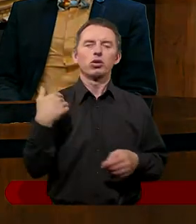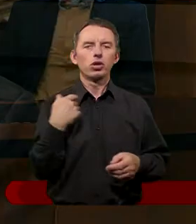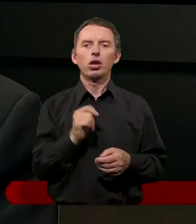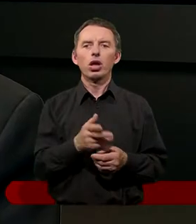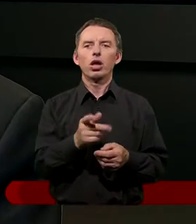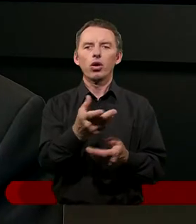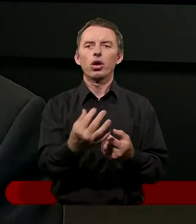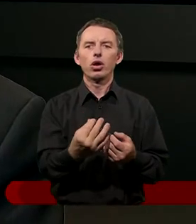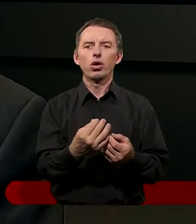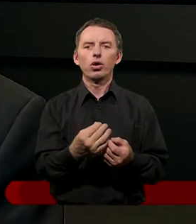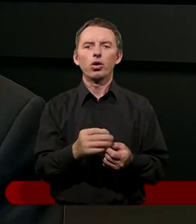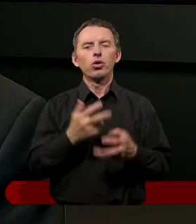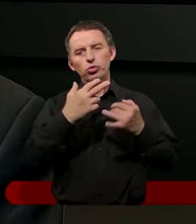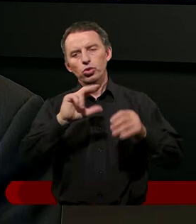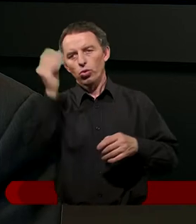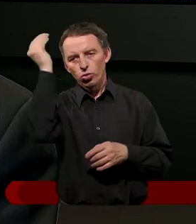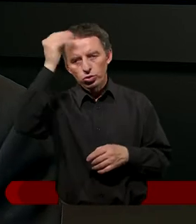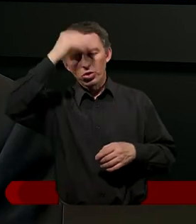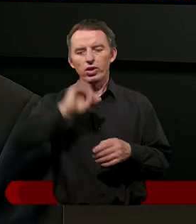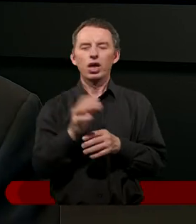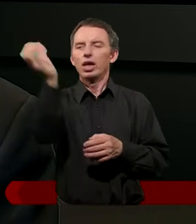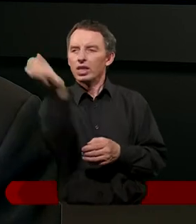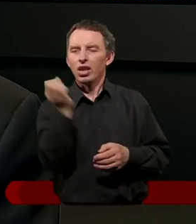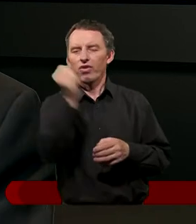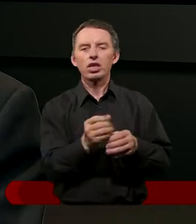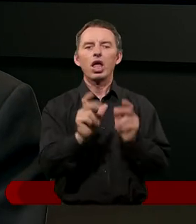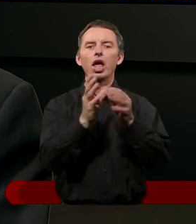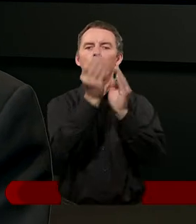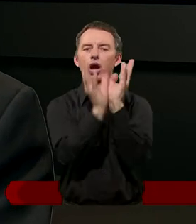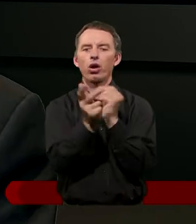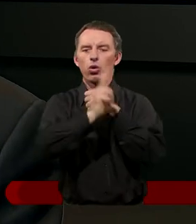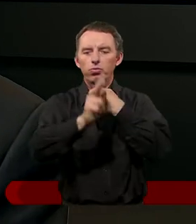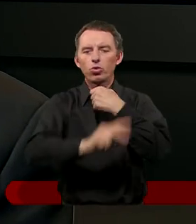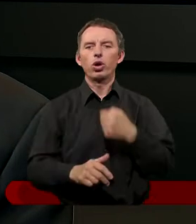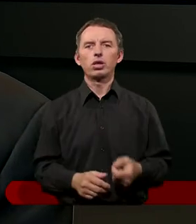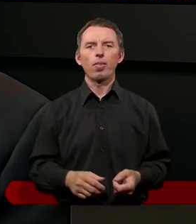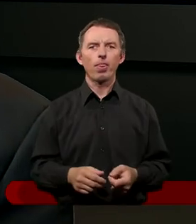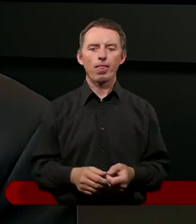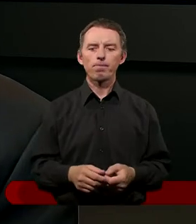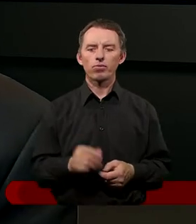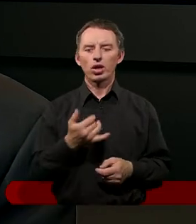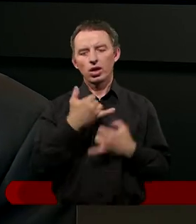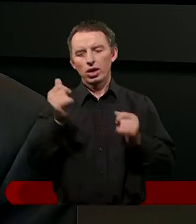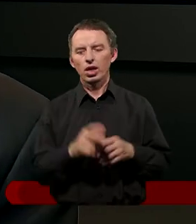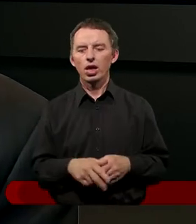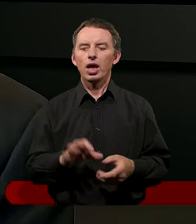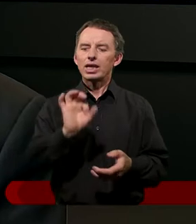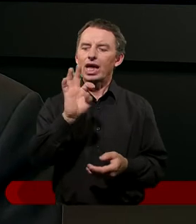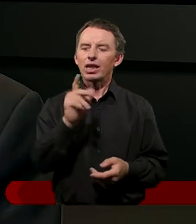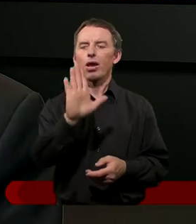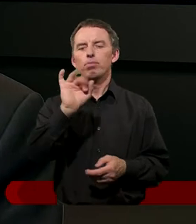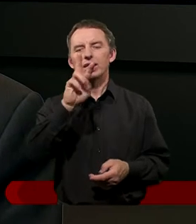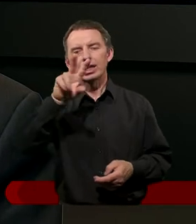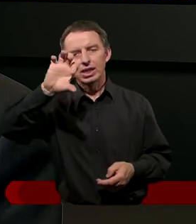wodną, czy uczniowie zrywający kłosy, człowiek znajdujący się nad sadzawką